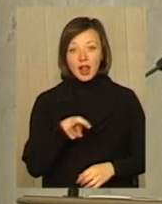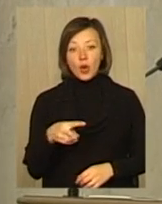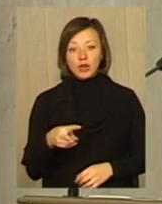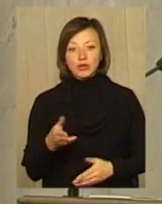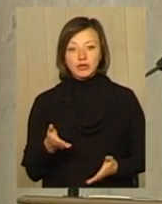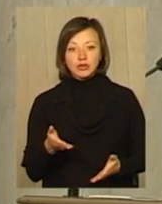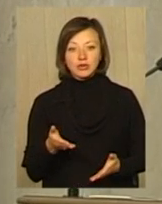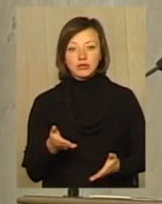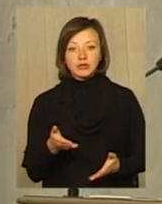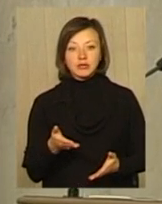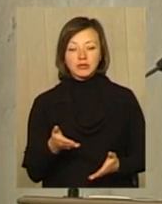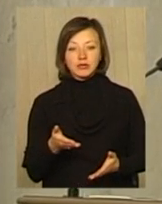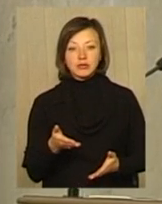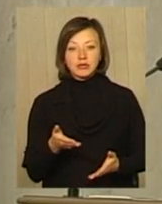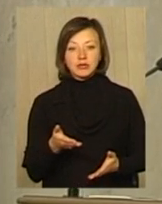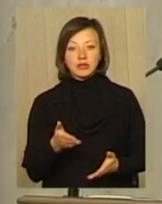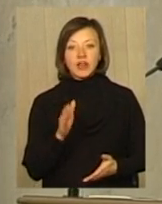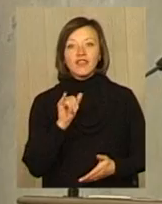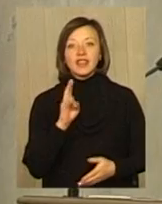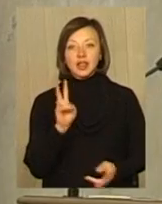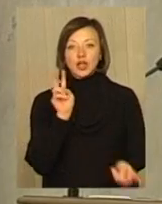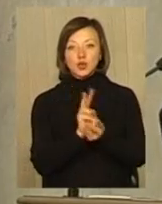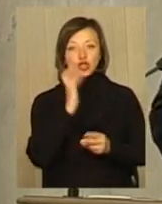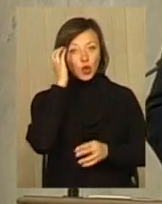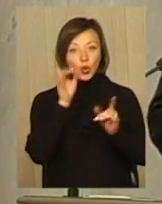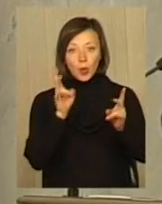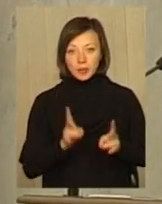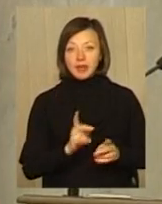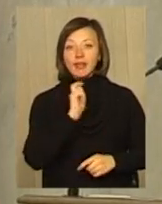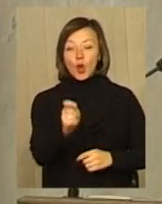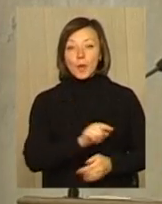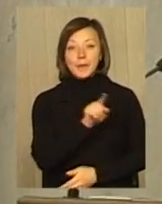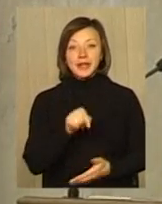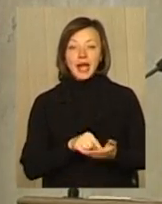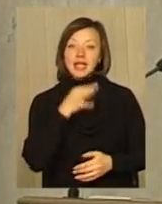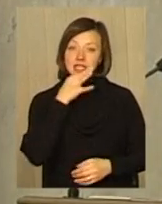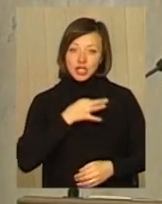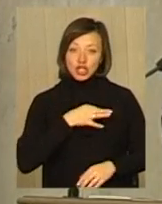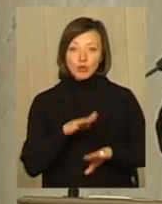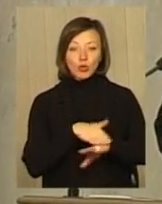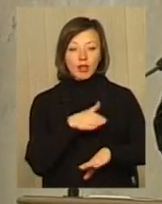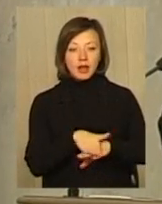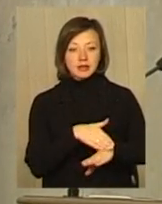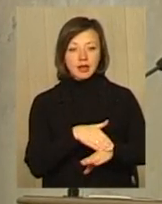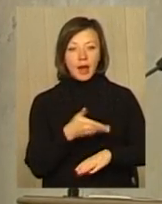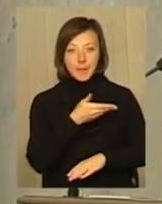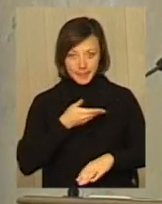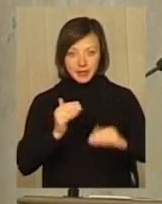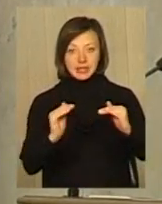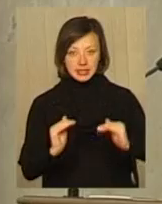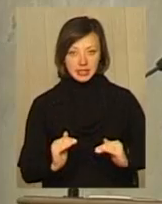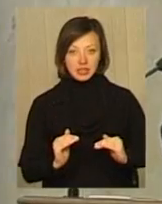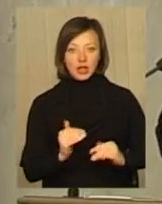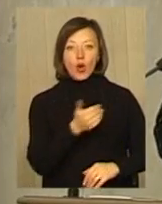з Чорнобильцями. Задаю питання. Скажіть, будь ласка, ми знизили